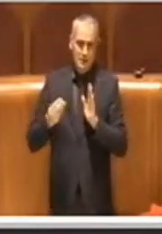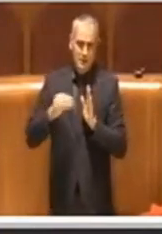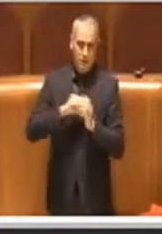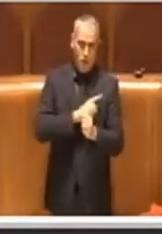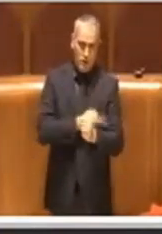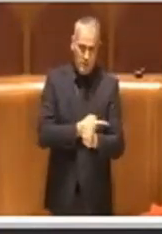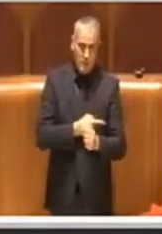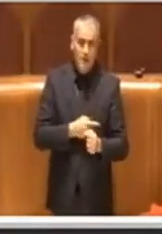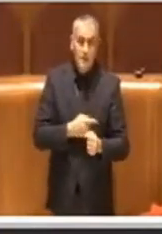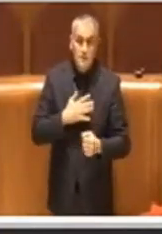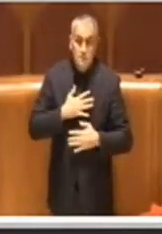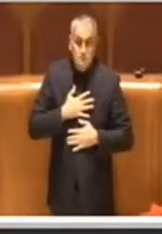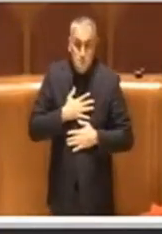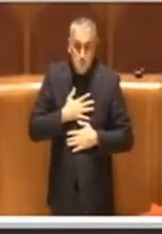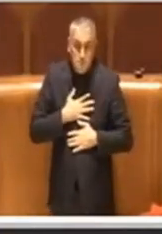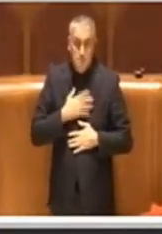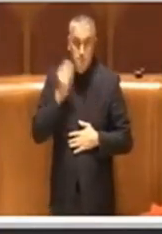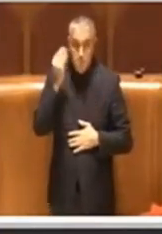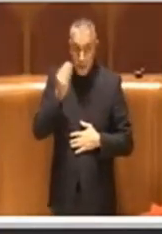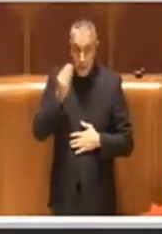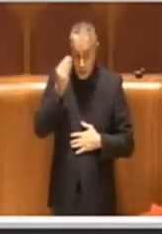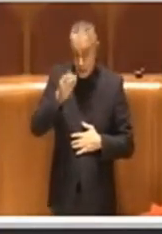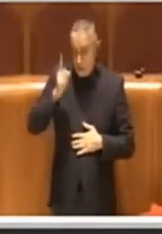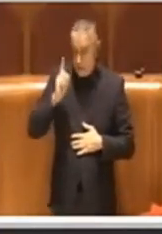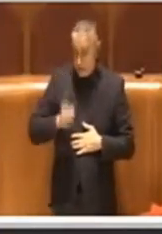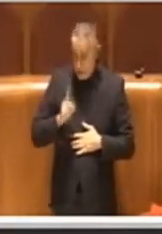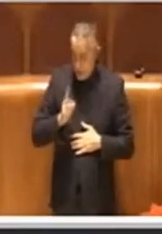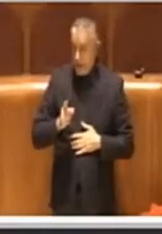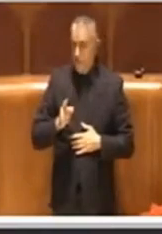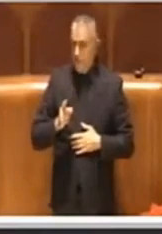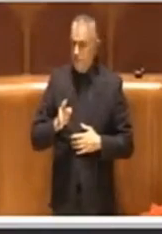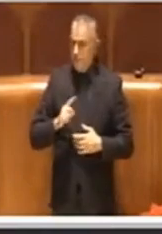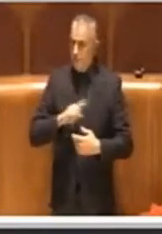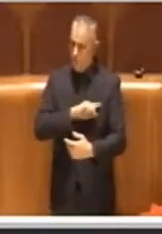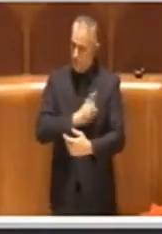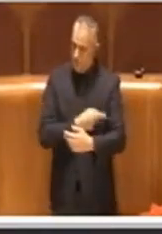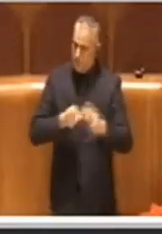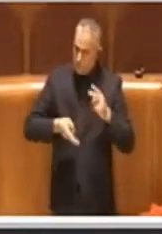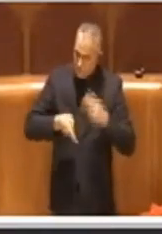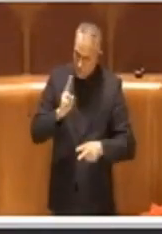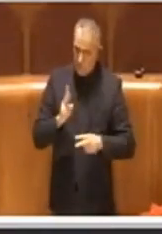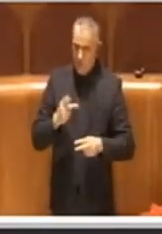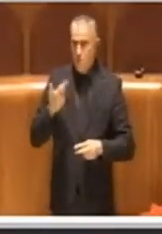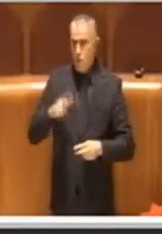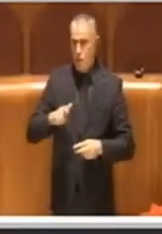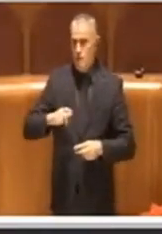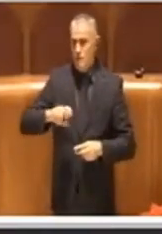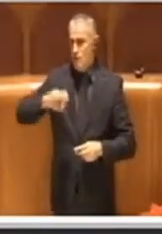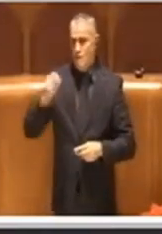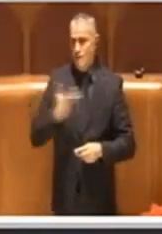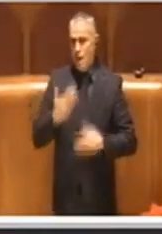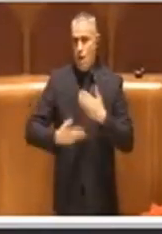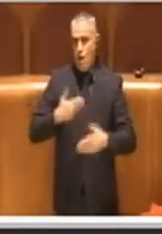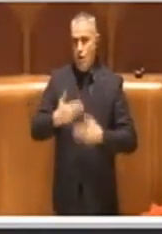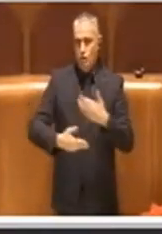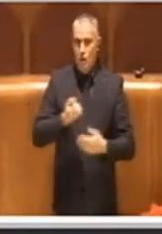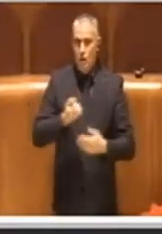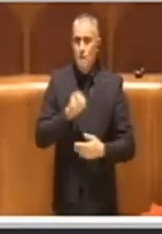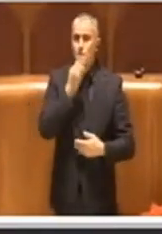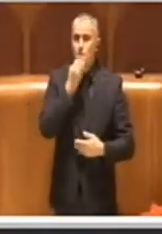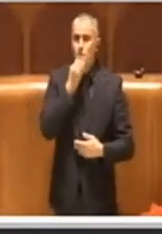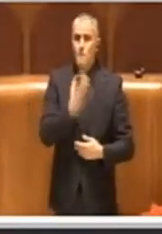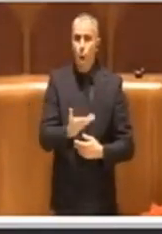deve essere assolutamente rafforzata affinché appunto si possa procedere speditamente alle erogazioni di questi bonus